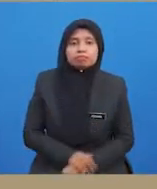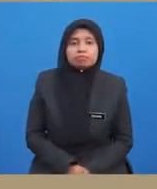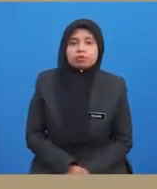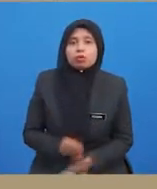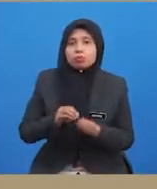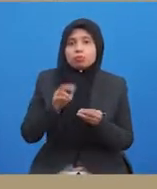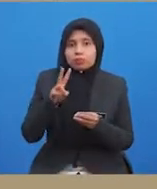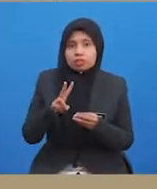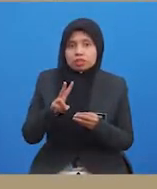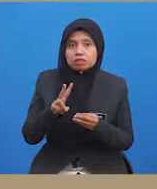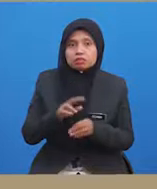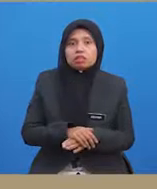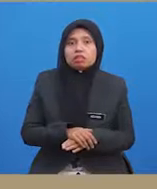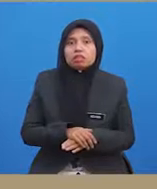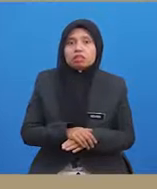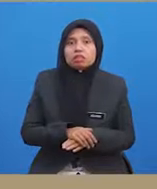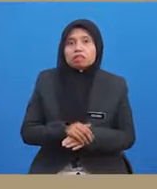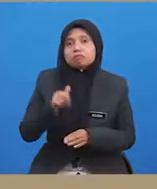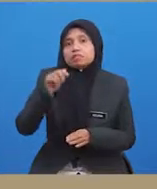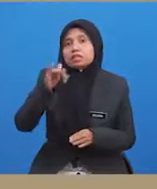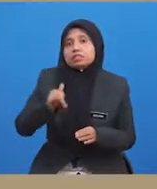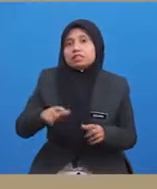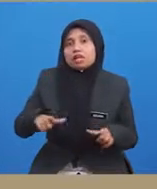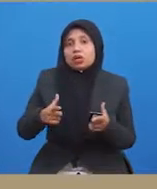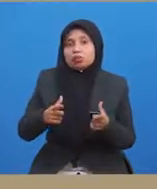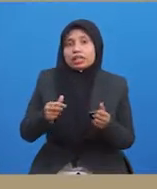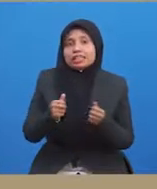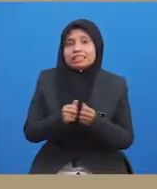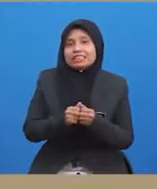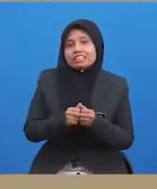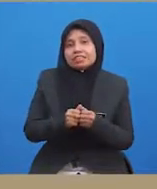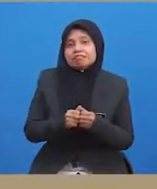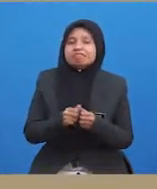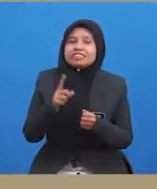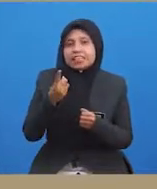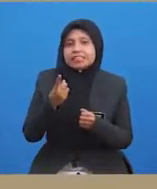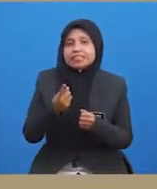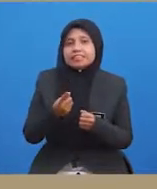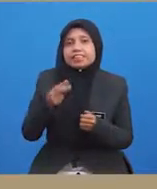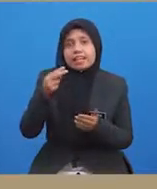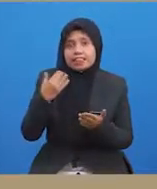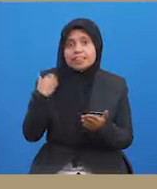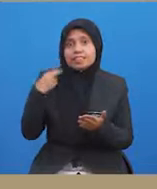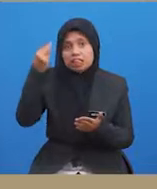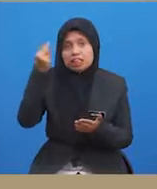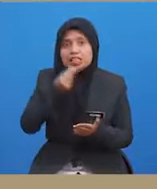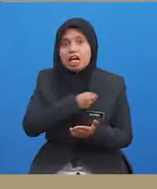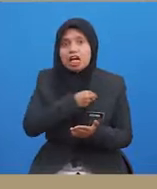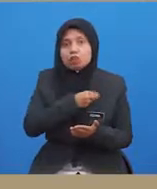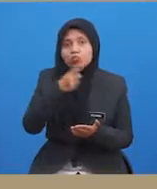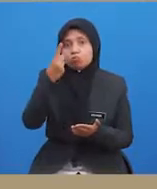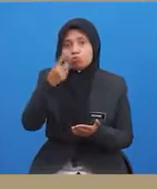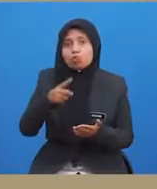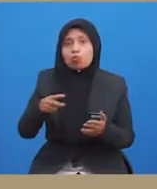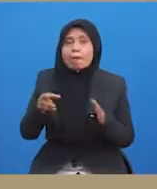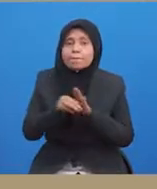Kedua, keagresifan itu adalah tingkah laku yang dilakukan dengan sengaja iaitu berniat